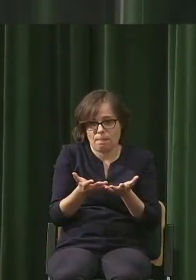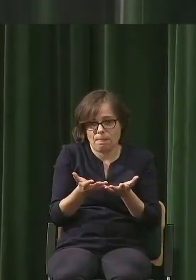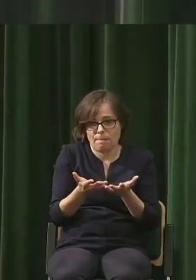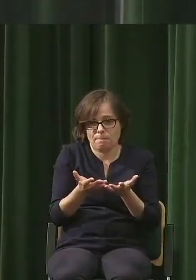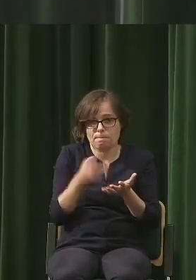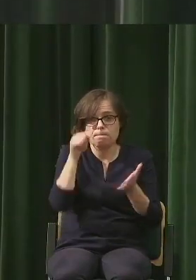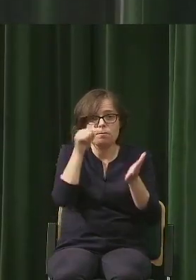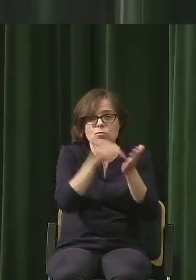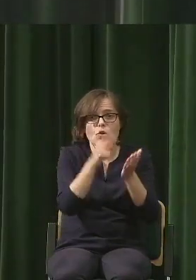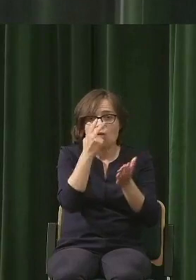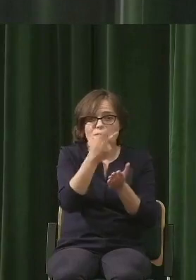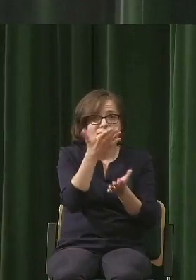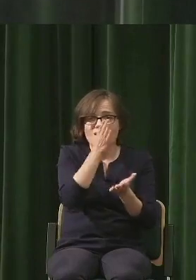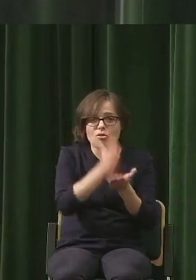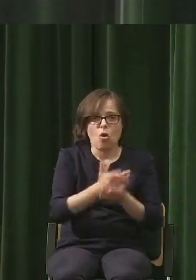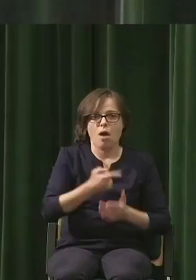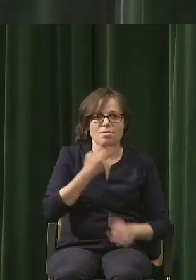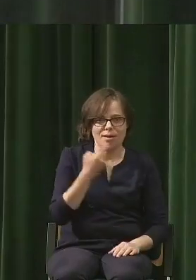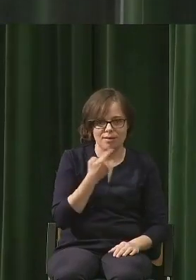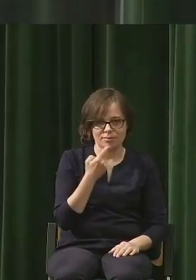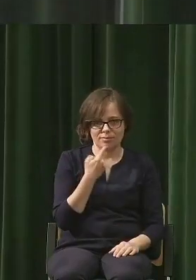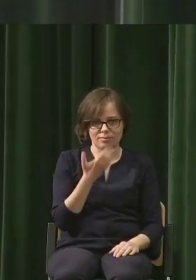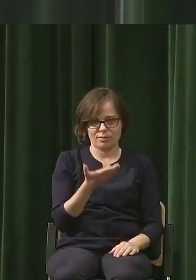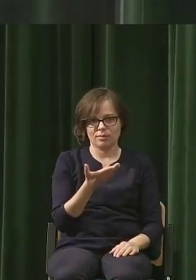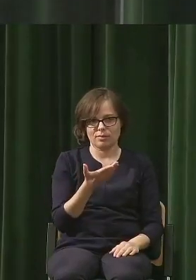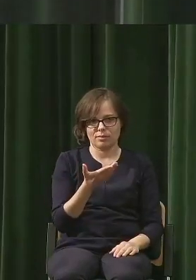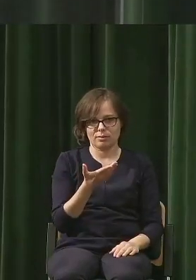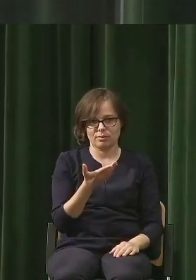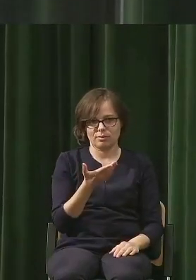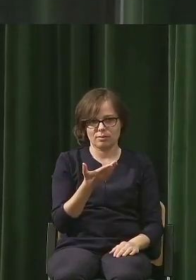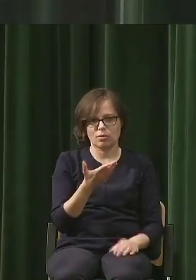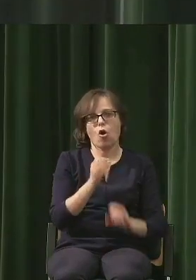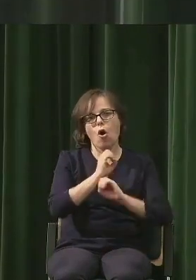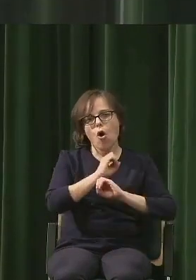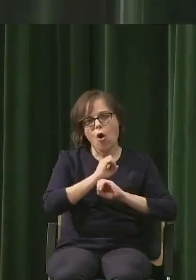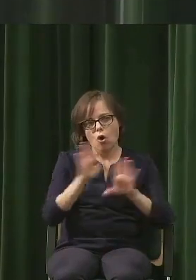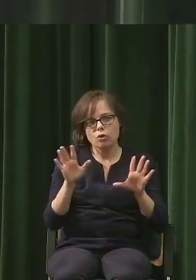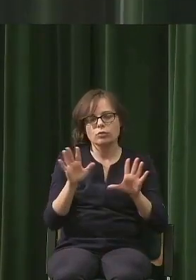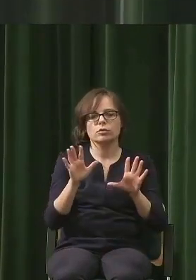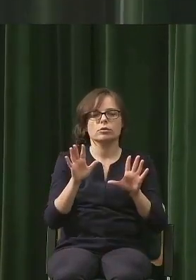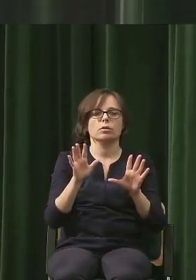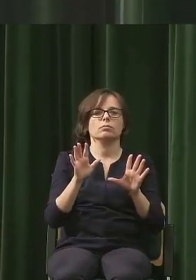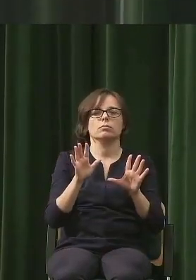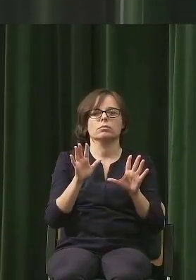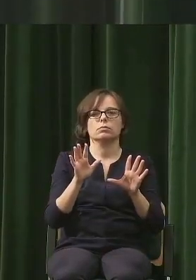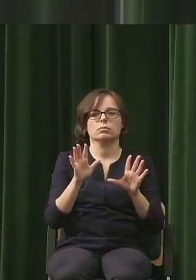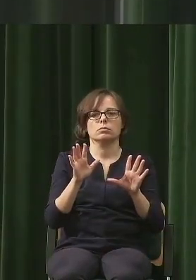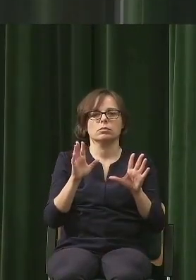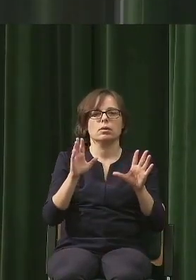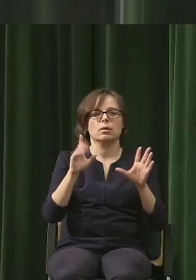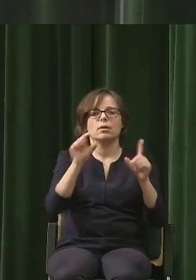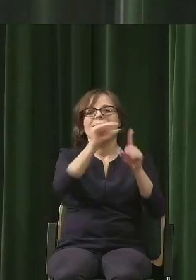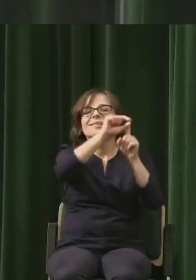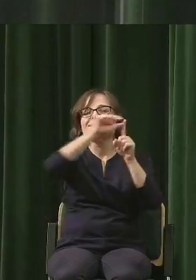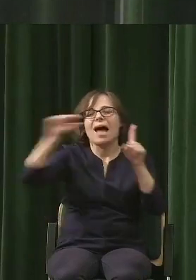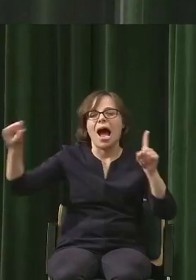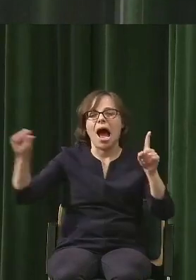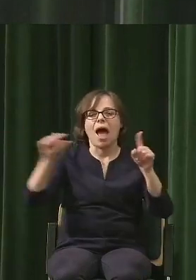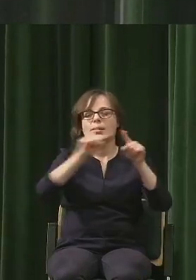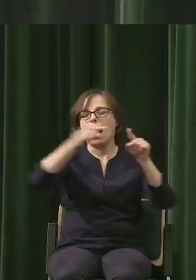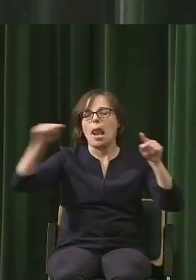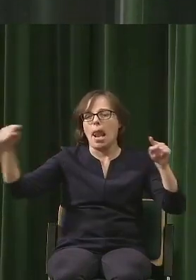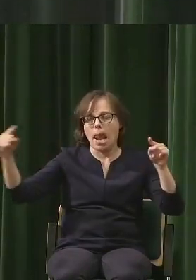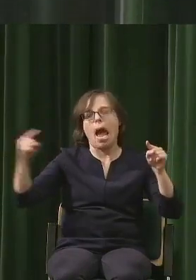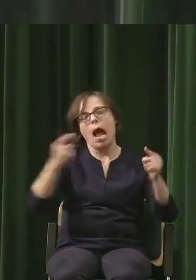tylko w języku. Rozbija to rzeczywiście tradycyjne składnie, umiejętność budowania zdań współrzędnie złożonych. Natomiast